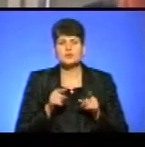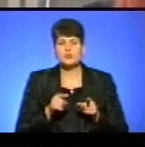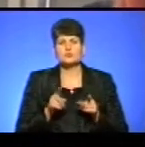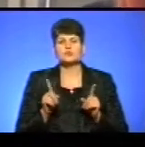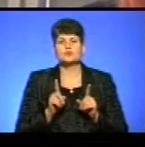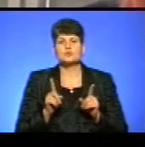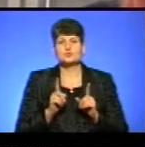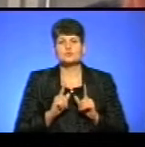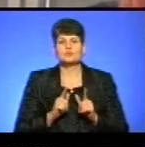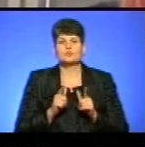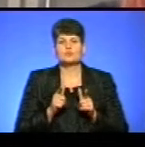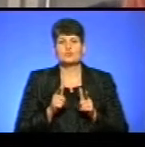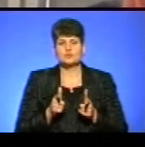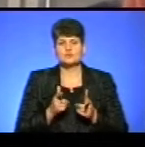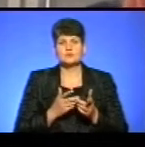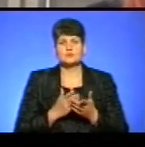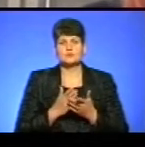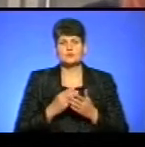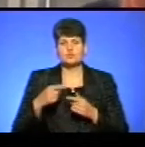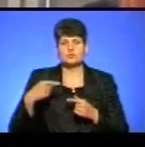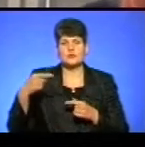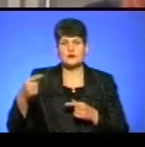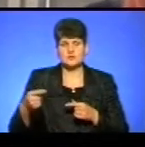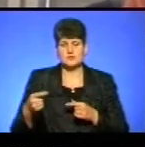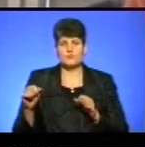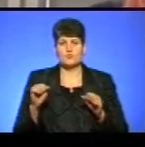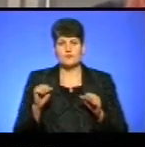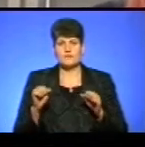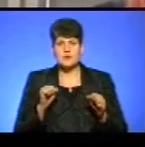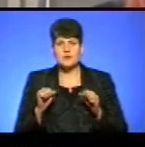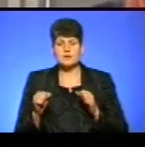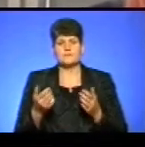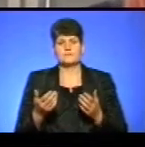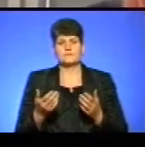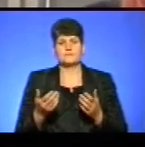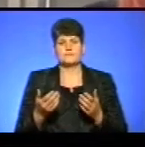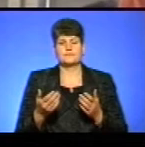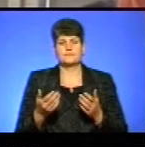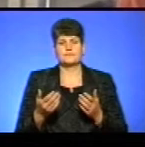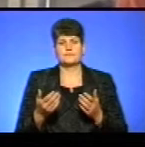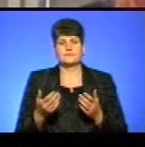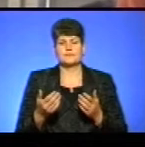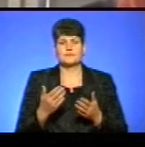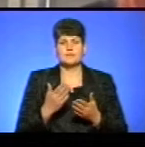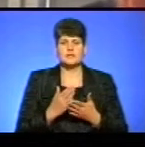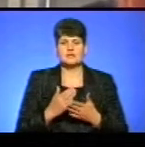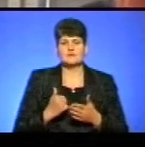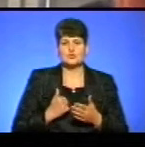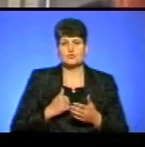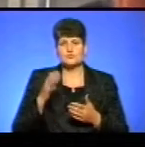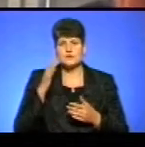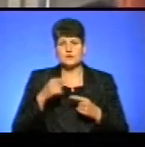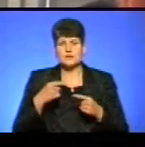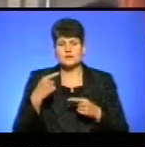поступити на службу далі в управління, отримати військову освіту, йти по стопам